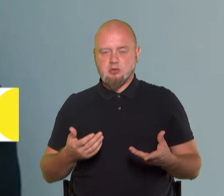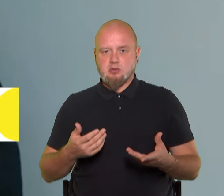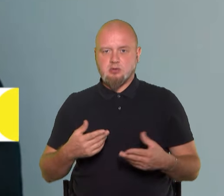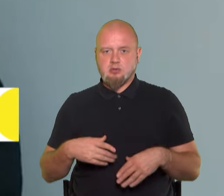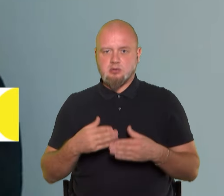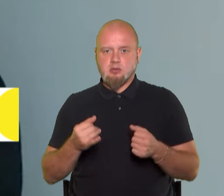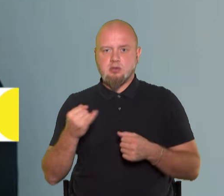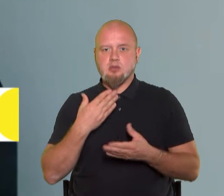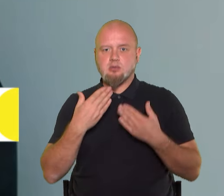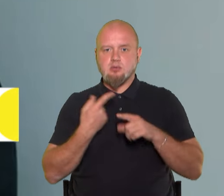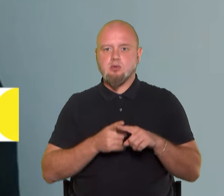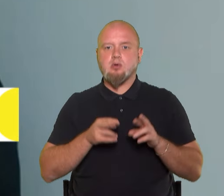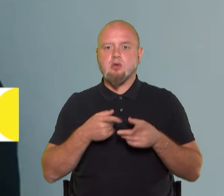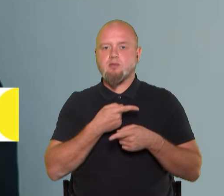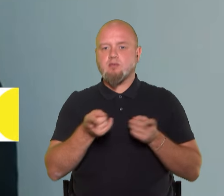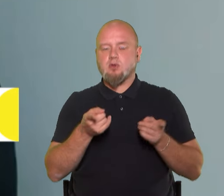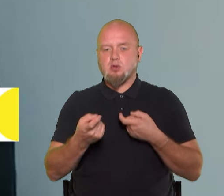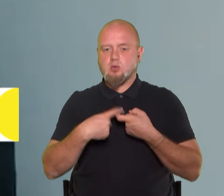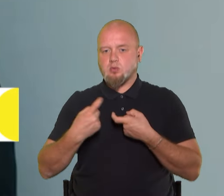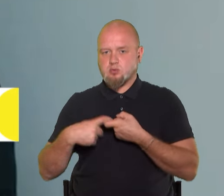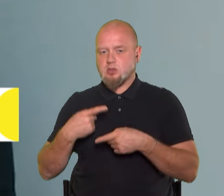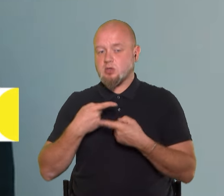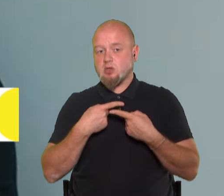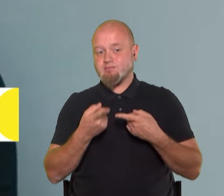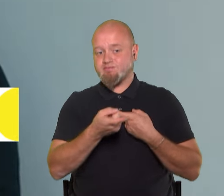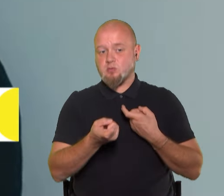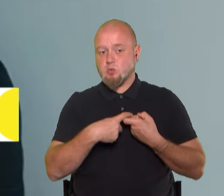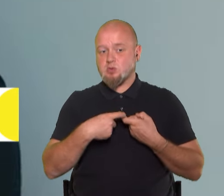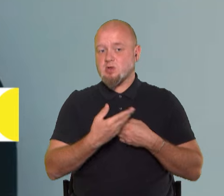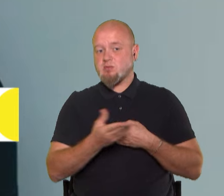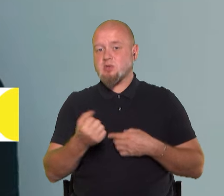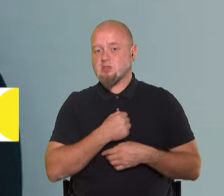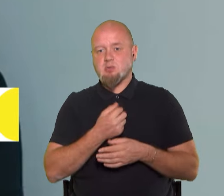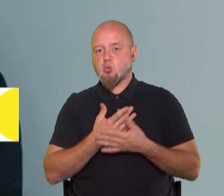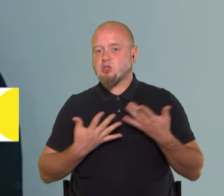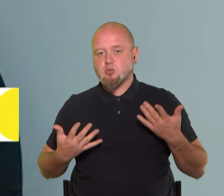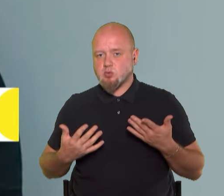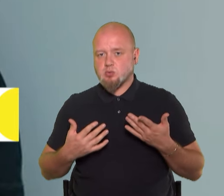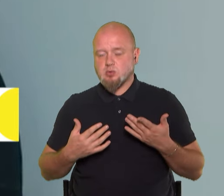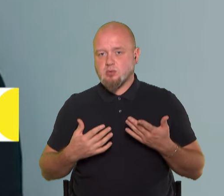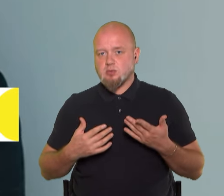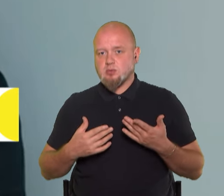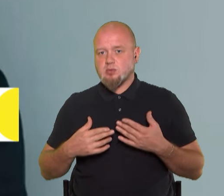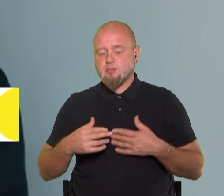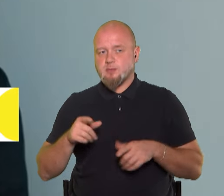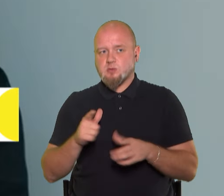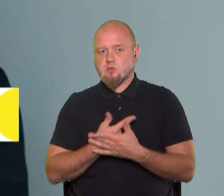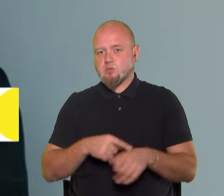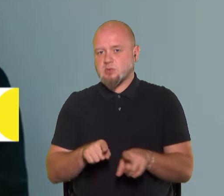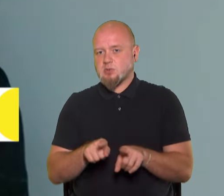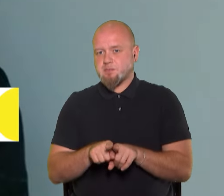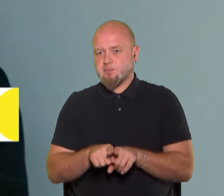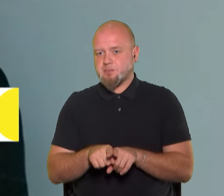І щодо того, як вони долучаються, долучаються вони, на жаль, по-різному, знову ж таки,